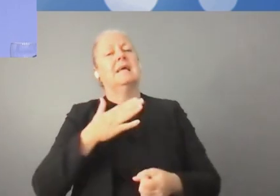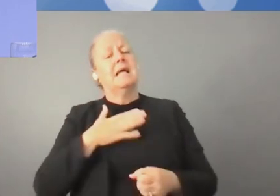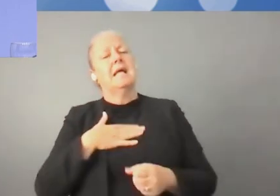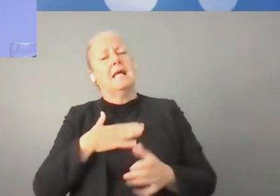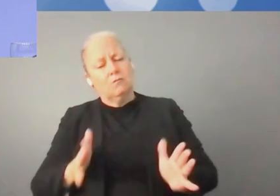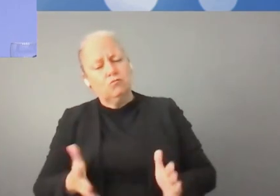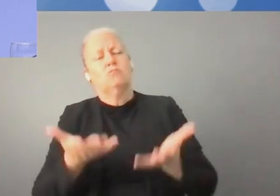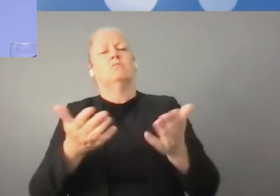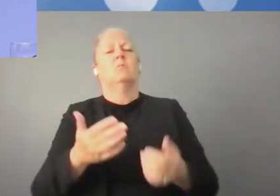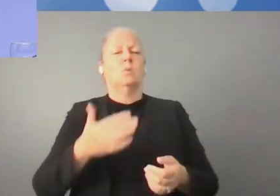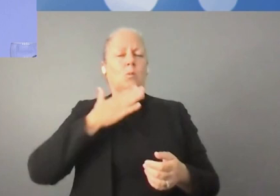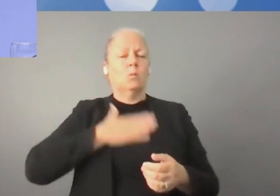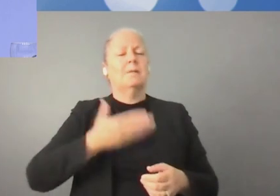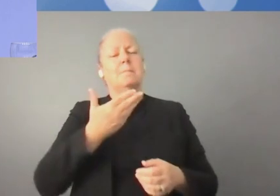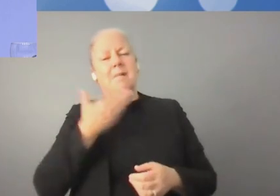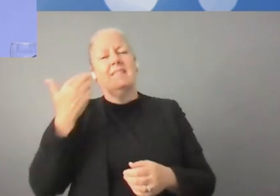technologiques les plus importantes.